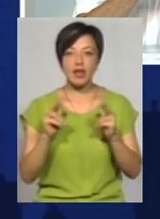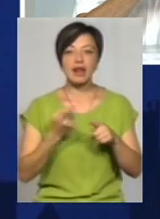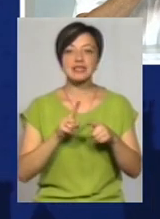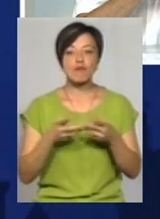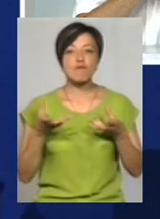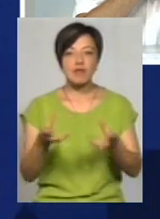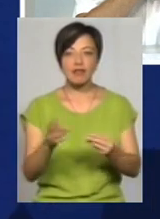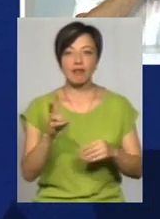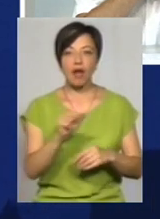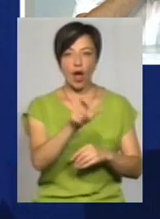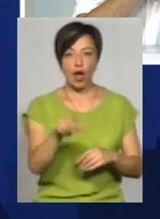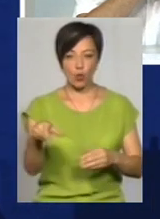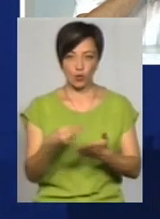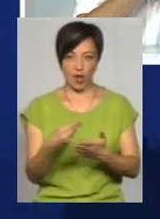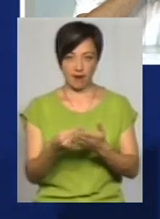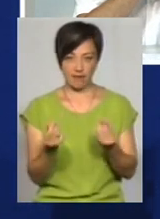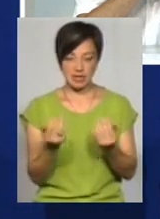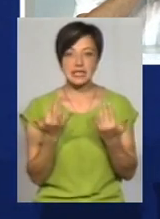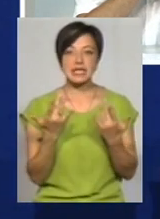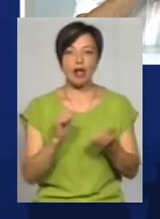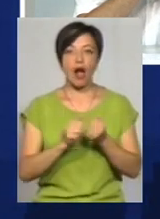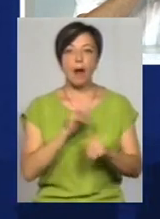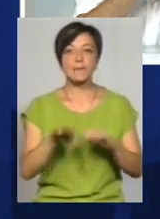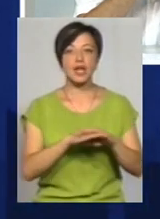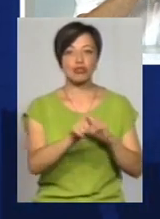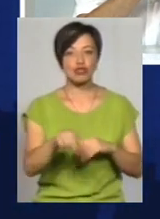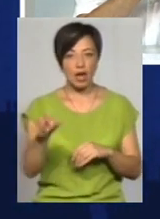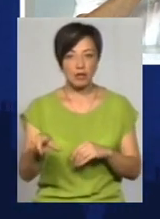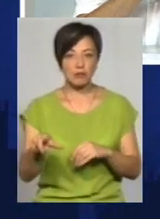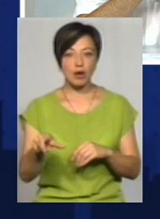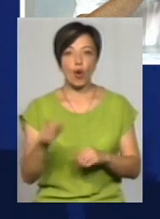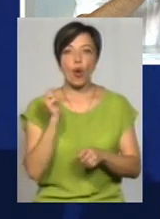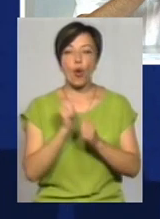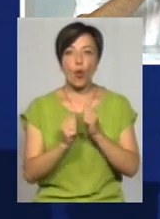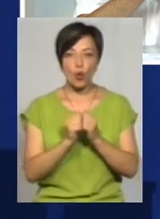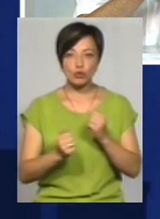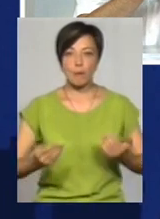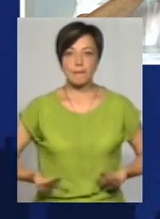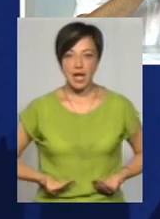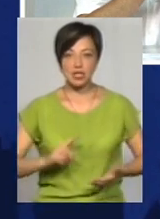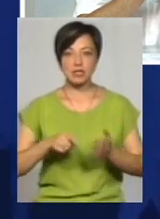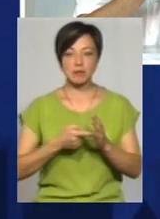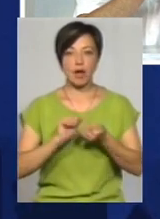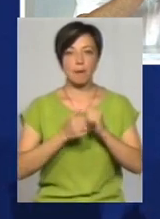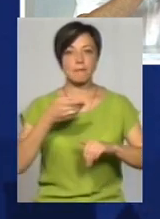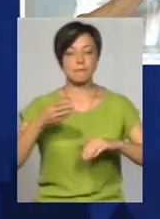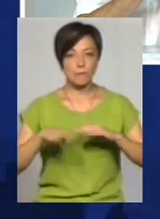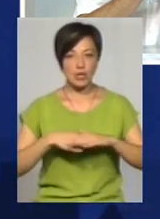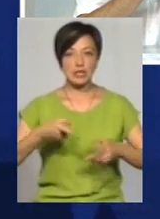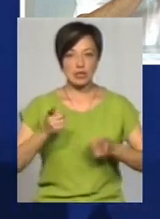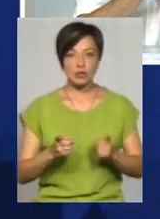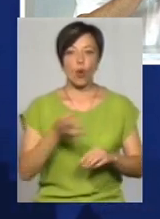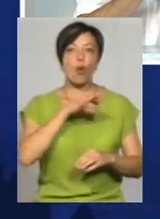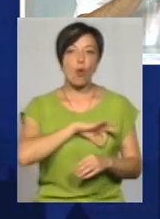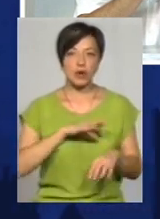позначиться на тарифові? Тобто наскільки кам'янчанам, кожному мешканцю кам'янця, ну дійсно воно